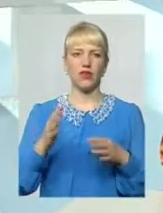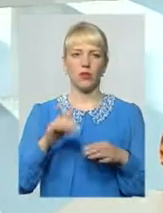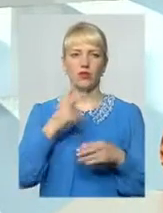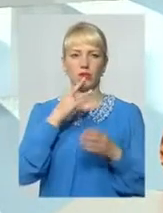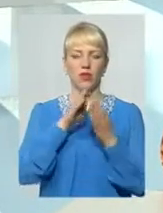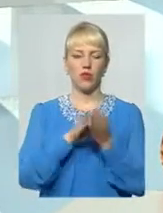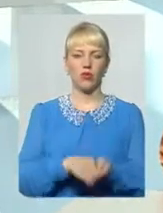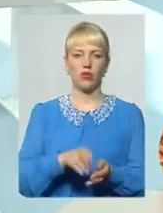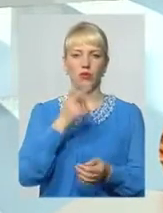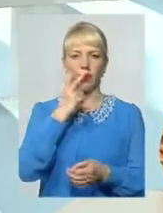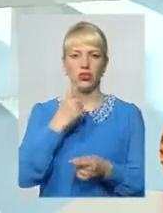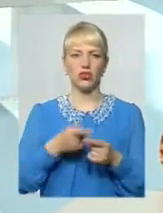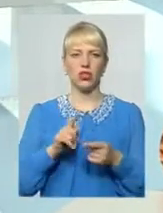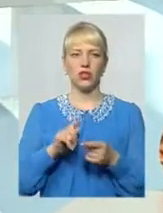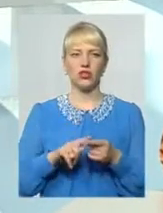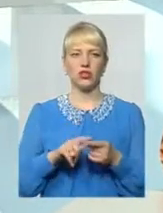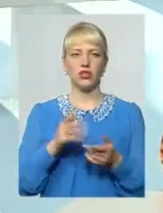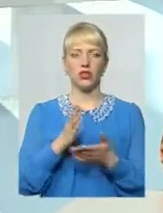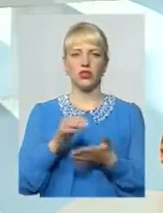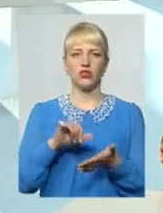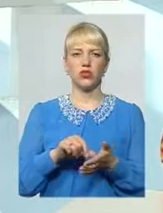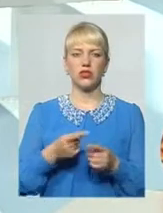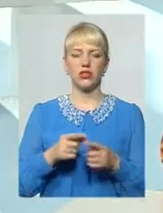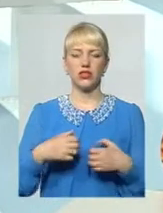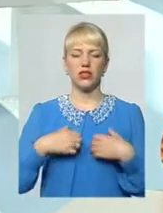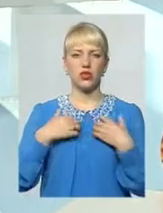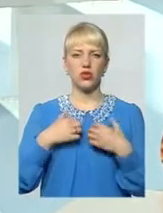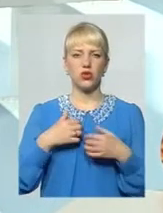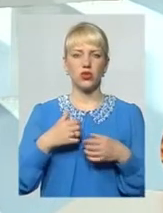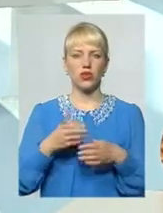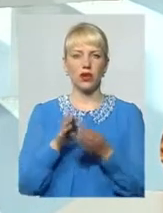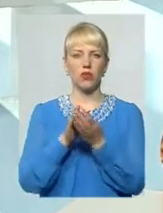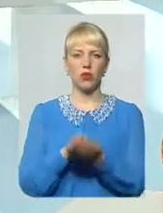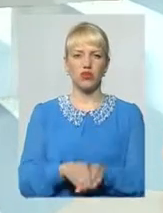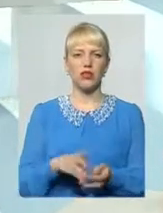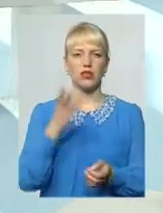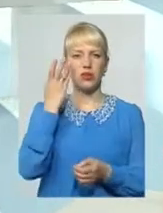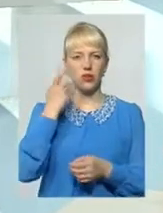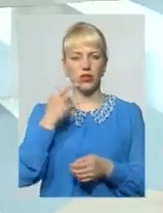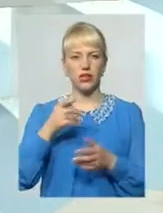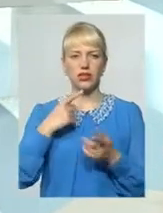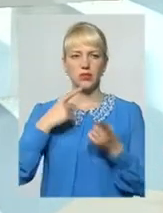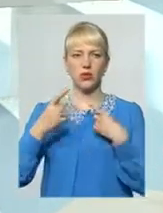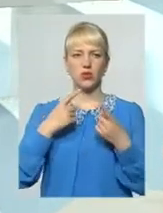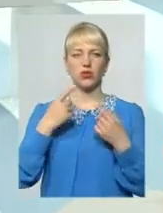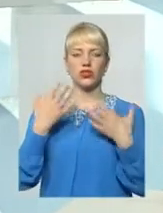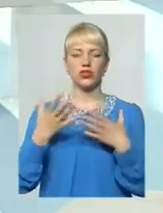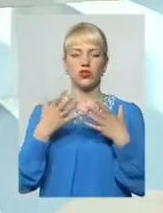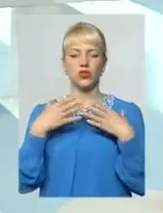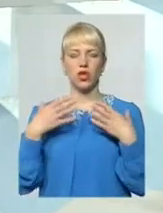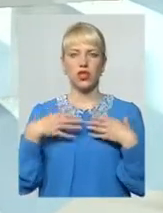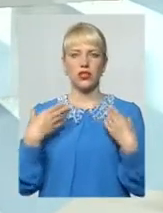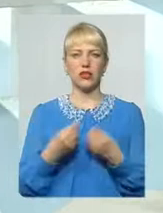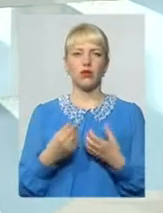похороні вже є учасником оцієї страшної процесії І знаєте, коли спілкується ще здоровою сім'єю, коли